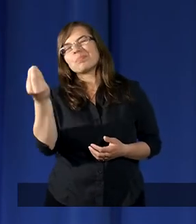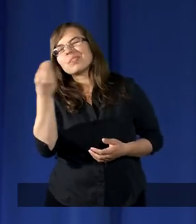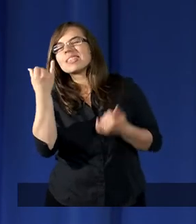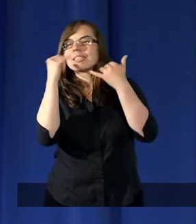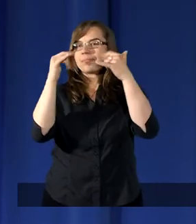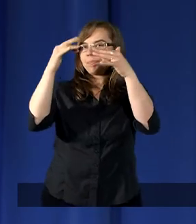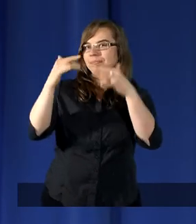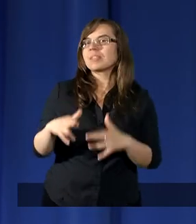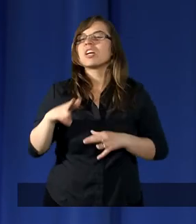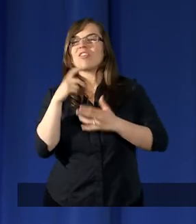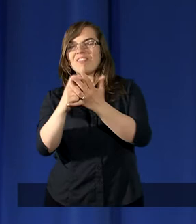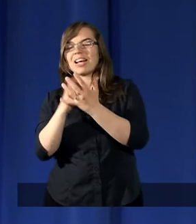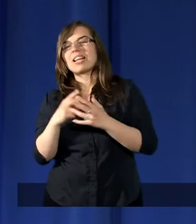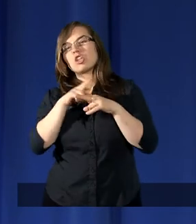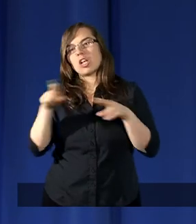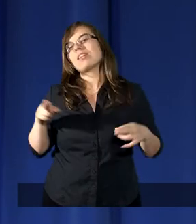kilka innych rzeczy.